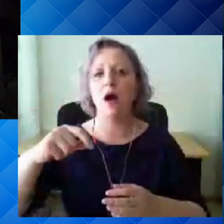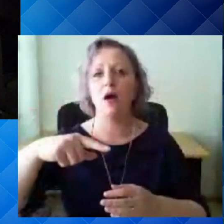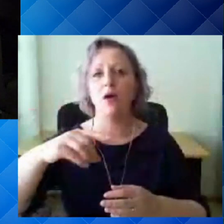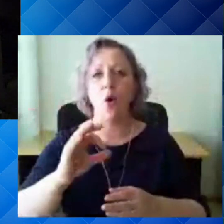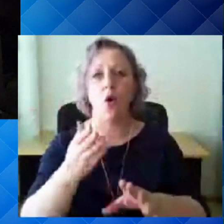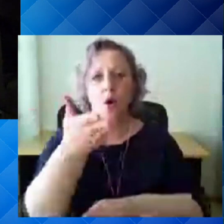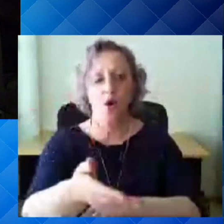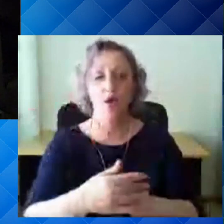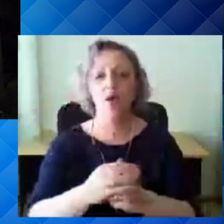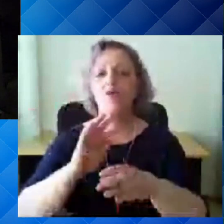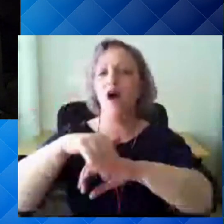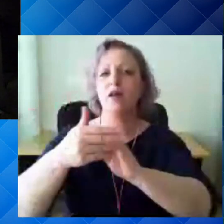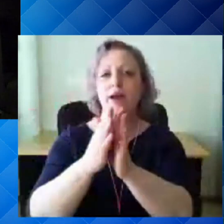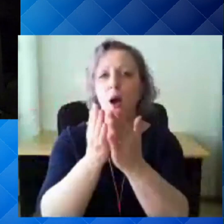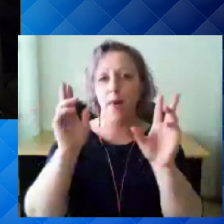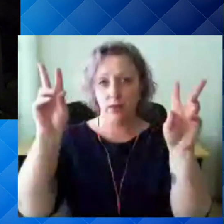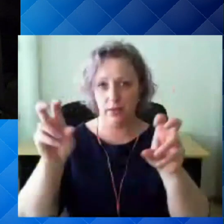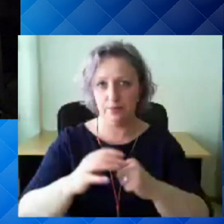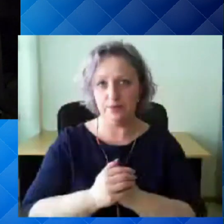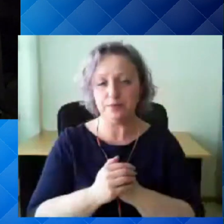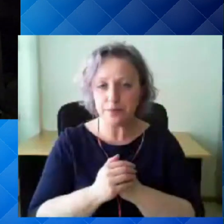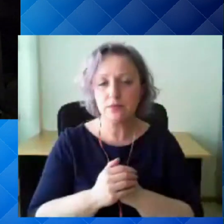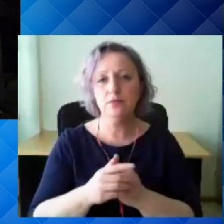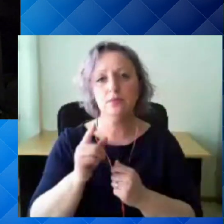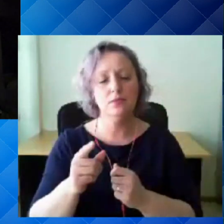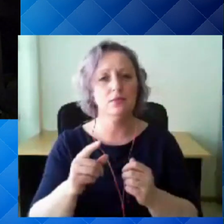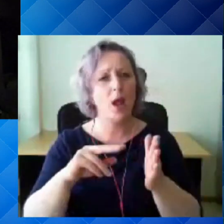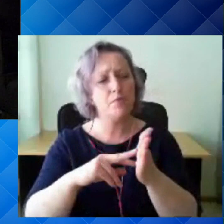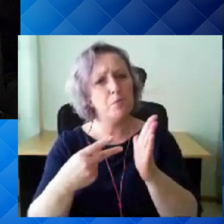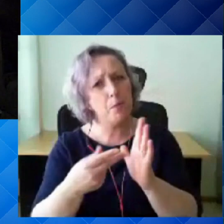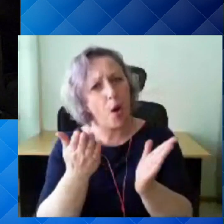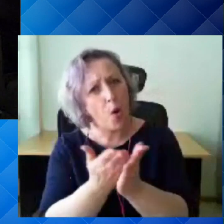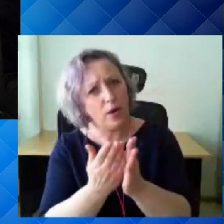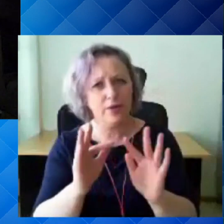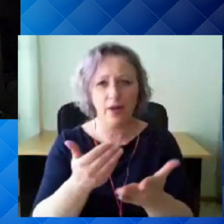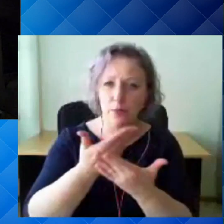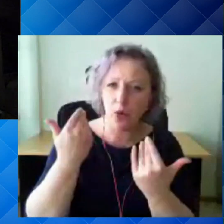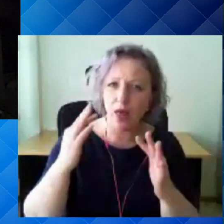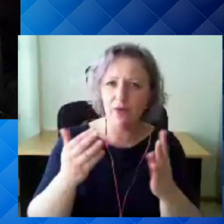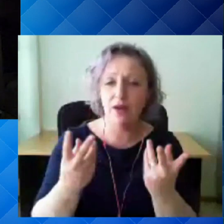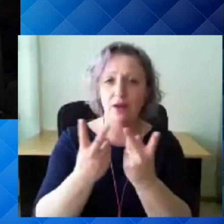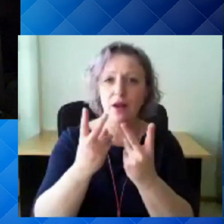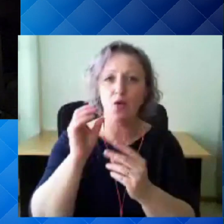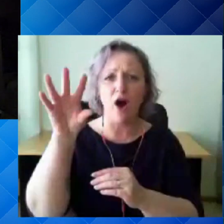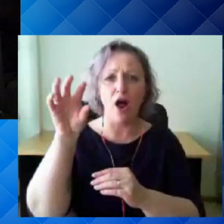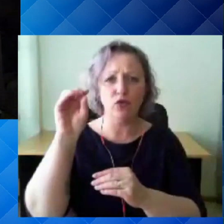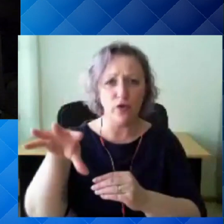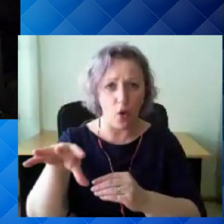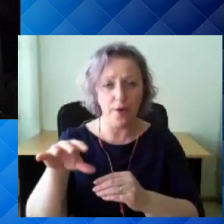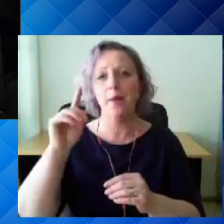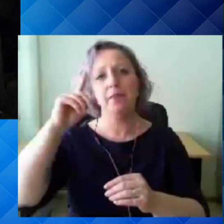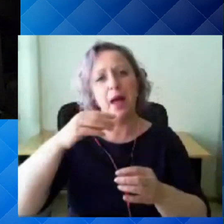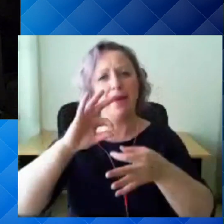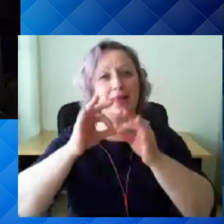raamatut, et kas on siis nagu plaan, et nii nagu meil on valgusvoor ja valgusvooris me teame